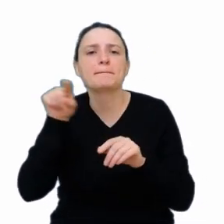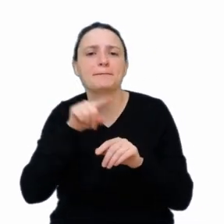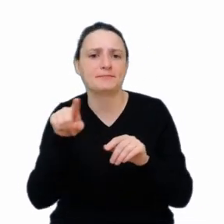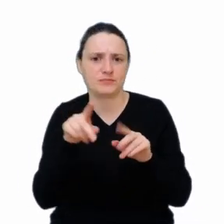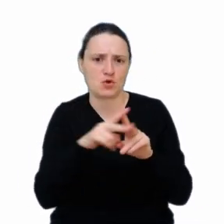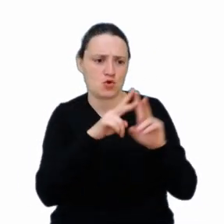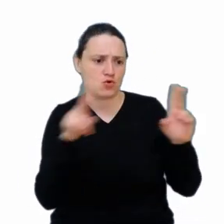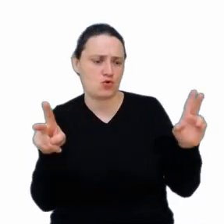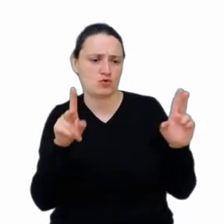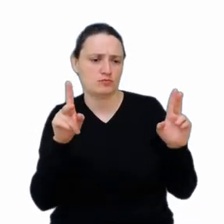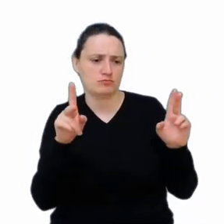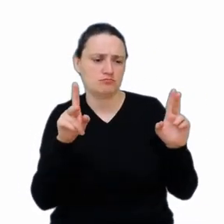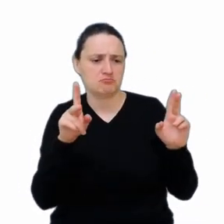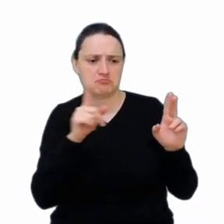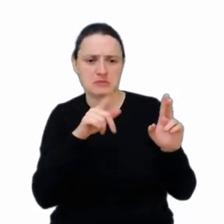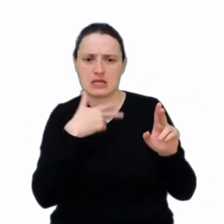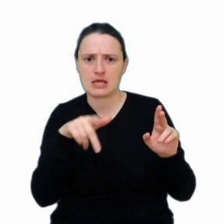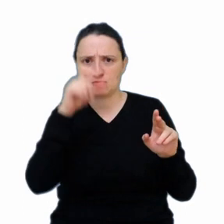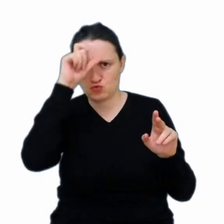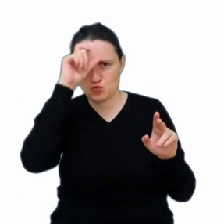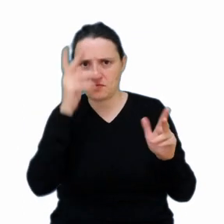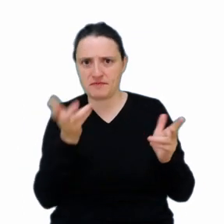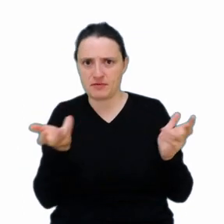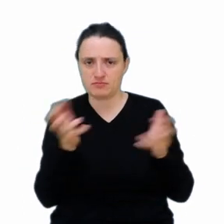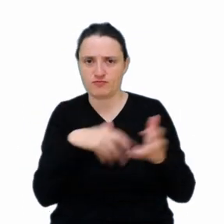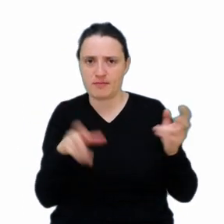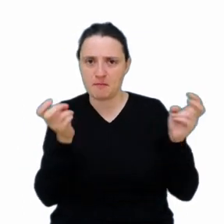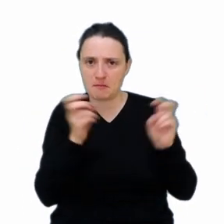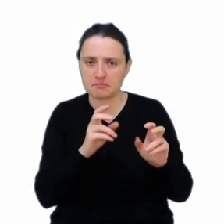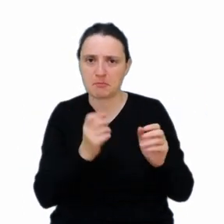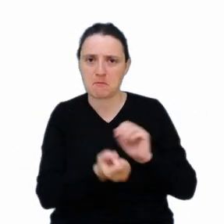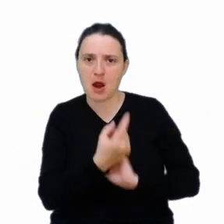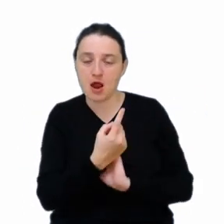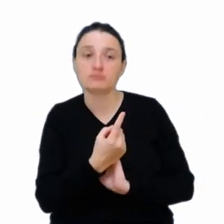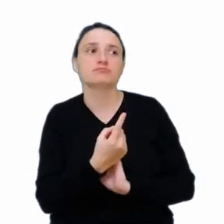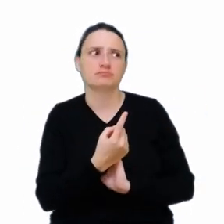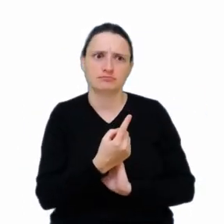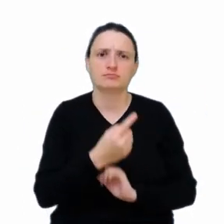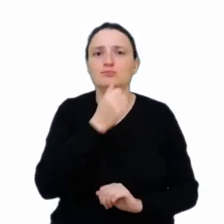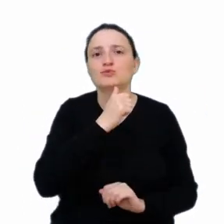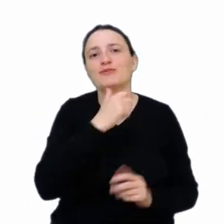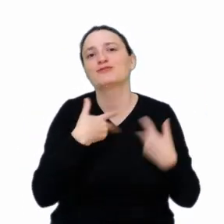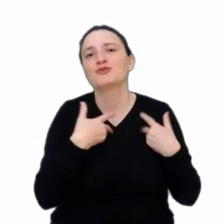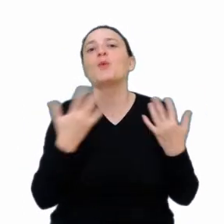kiedy człowiek w zasadzie pojawił się na tym świecie i zawsze próbował sobie jakoś ułatwić życie, prawda?